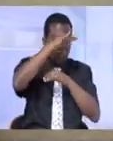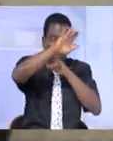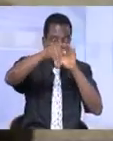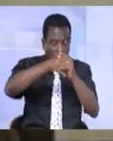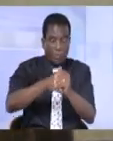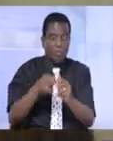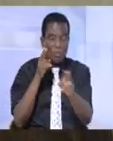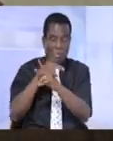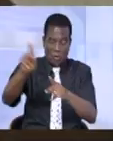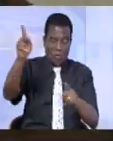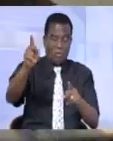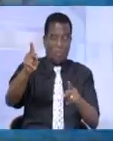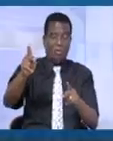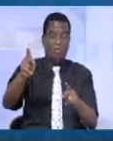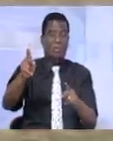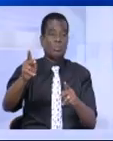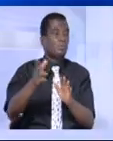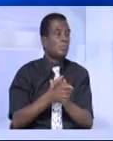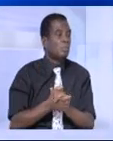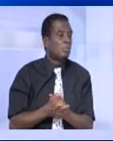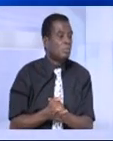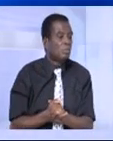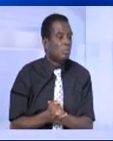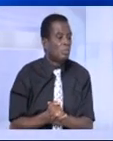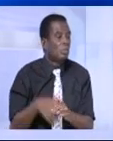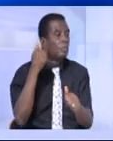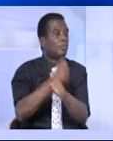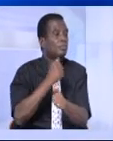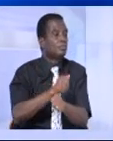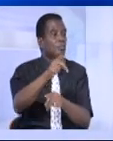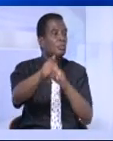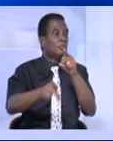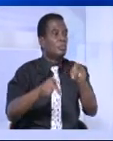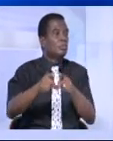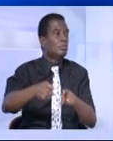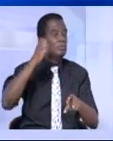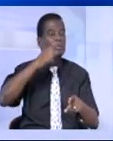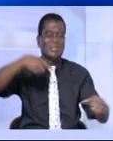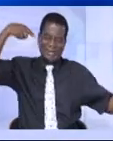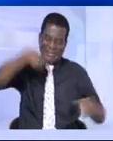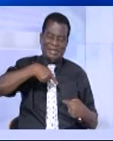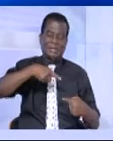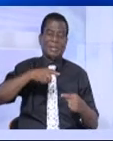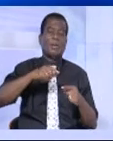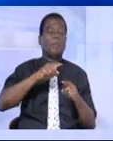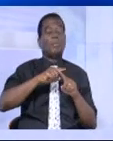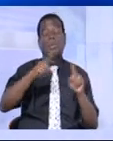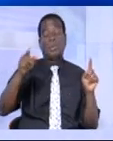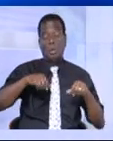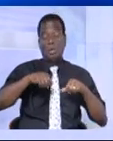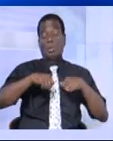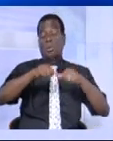de la fusillade de Grand Bassam. À Abidjan, les populations étaient choquées, mais elles vacent à leur